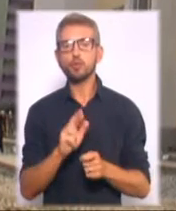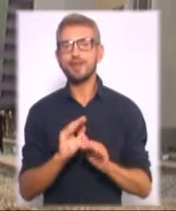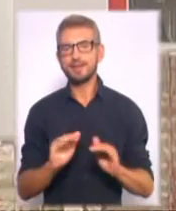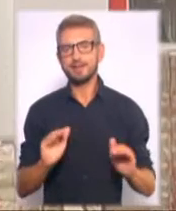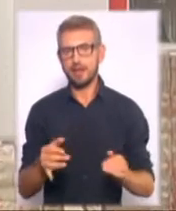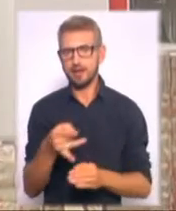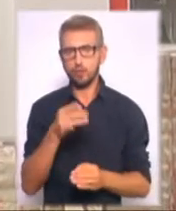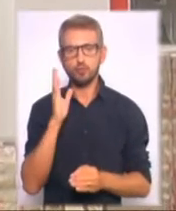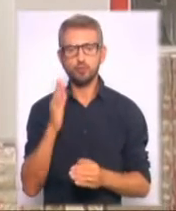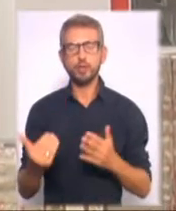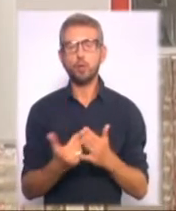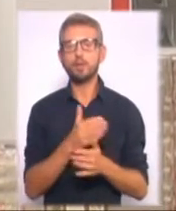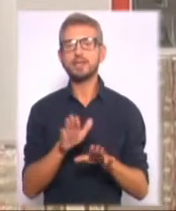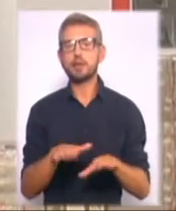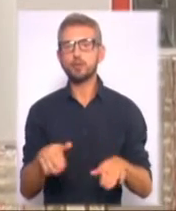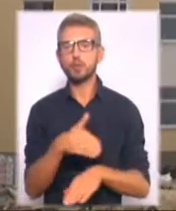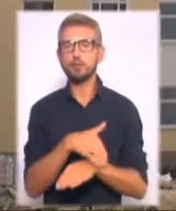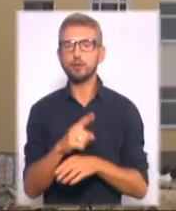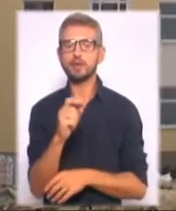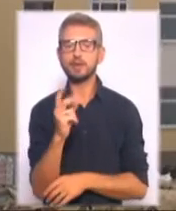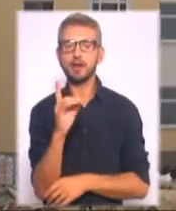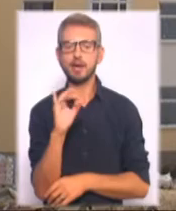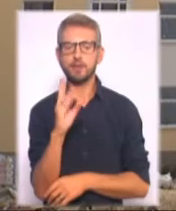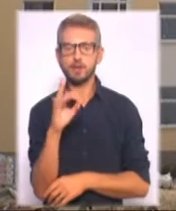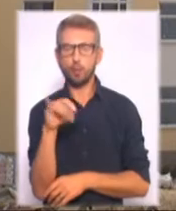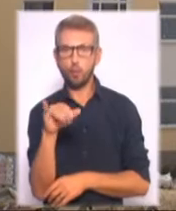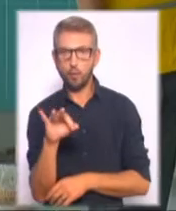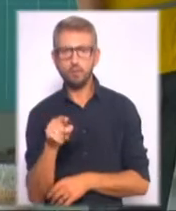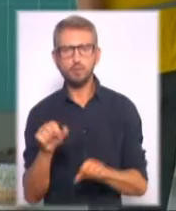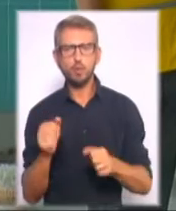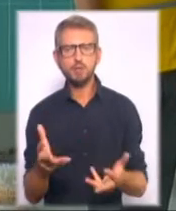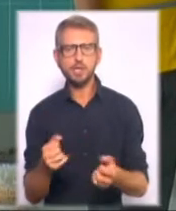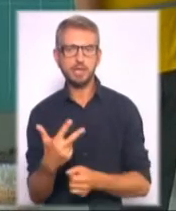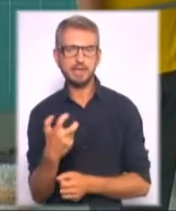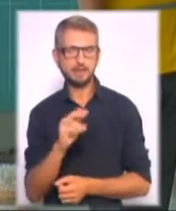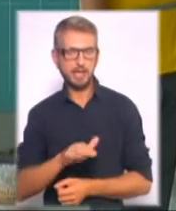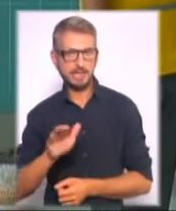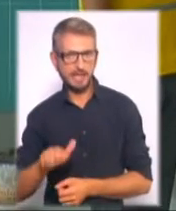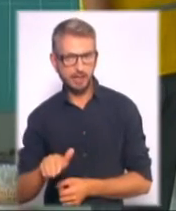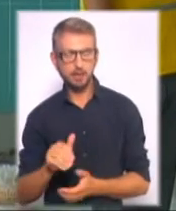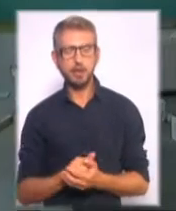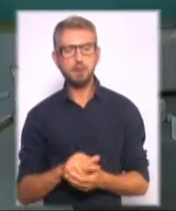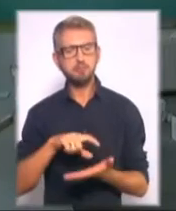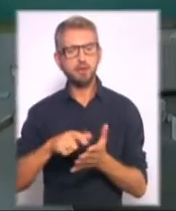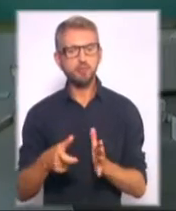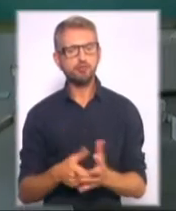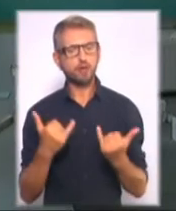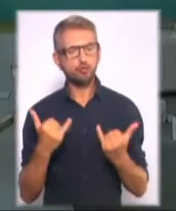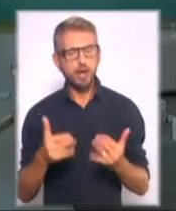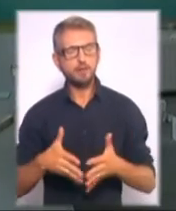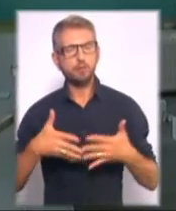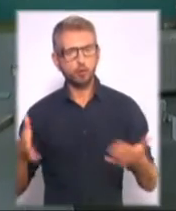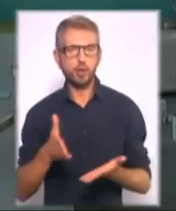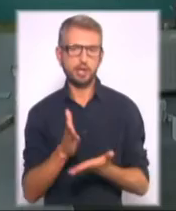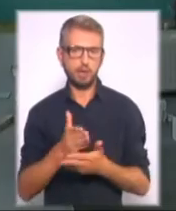району стане ось цей новий дитячий садок на вулиці Закревсько. Він зможе прийняти майже 300 дітлахів. Приміщення у ньому – в сучасній просторі, а також є басейн.